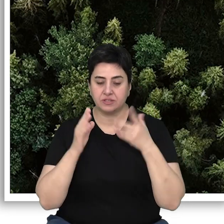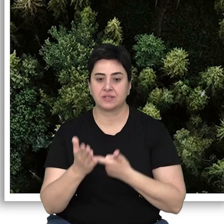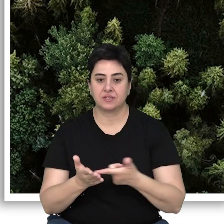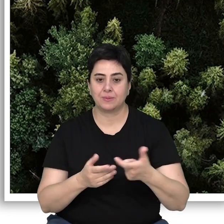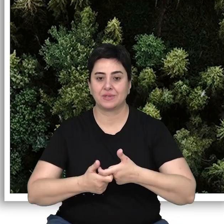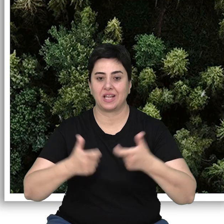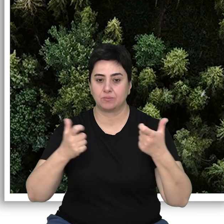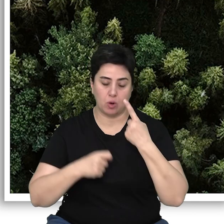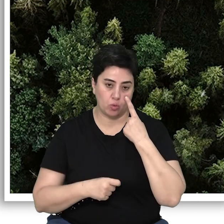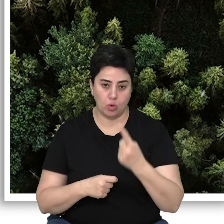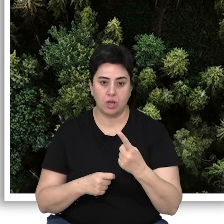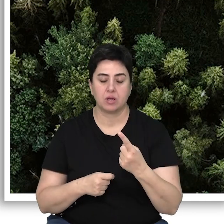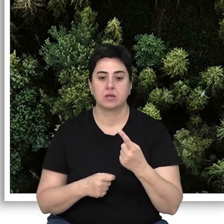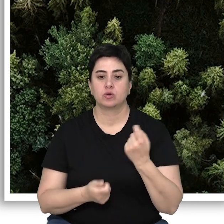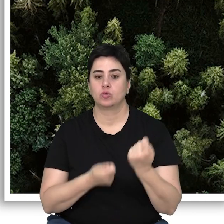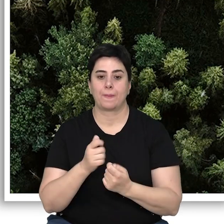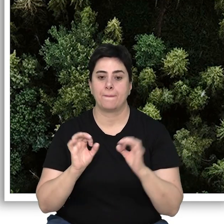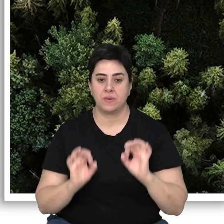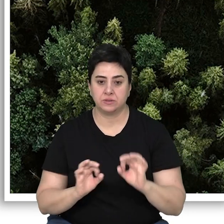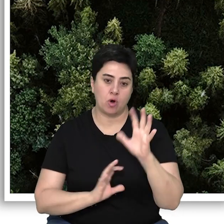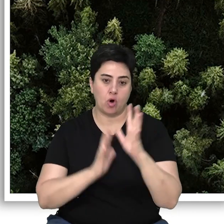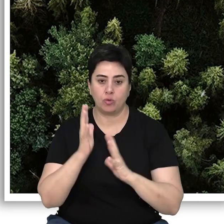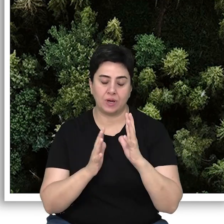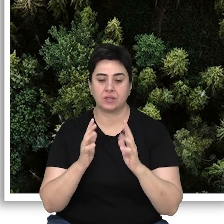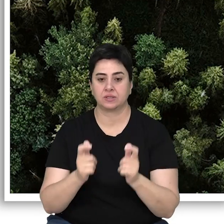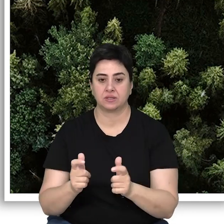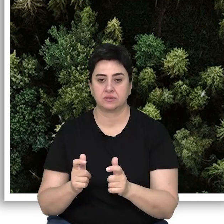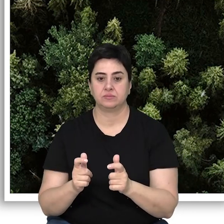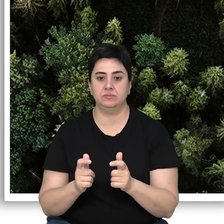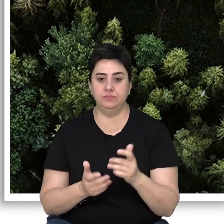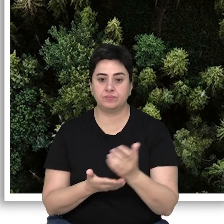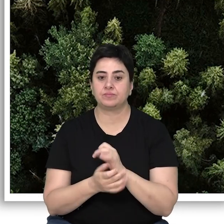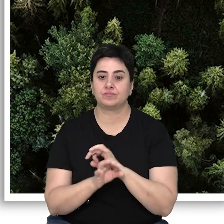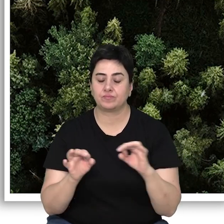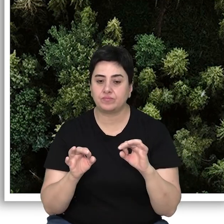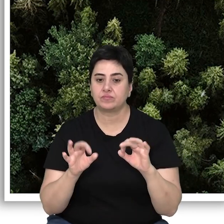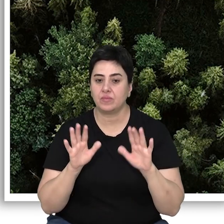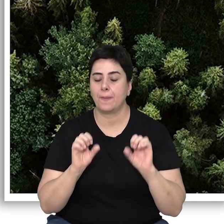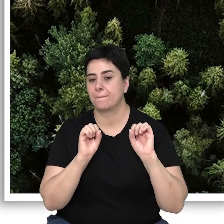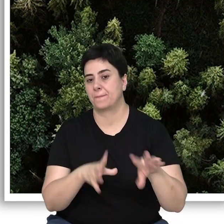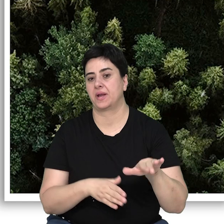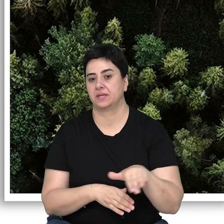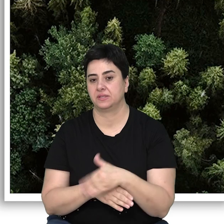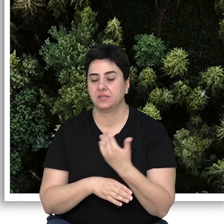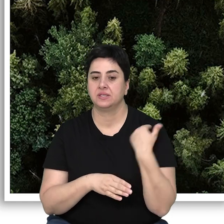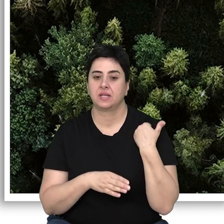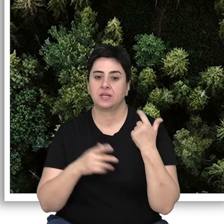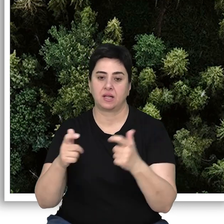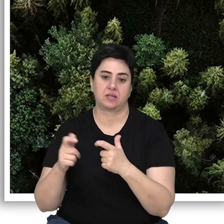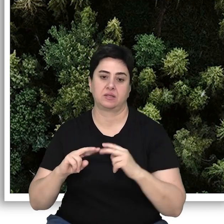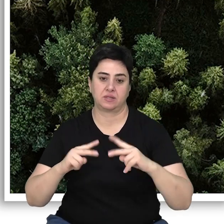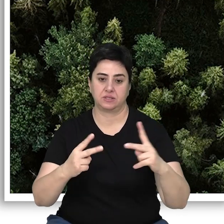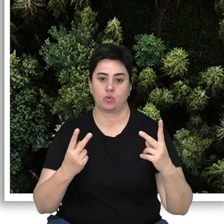tarımın gelişmesiyle birlikte kullanılmaya başlanan ormanlık alanlar, verimsiz duruma gelince terk edilerek yeni alanlara